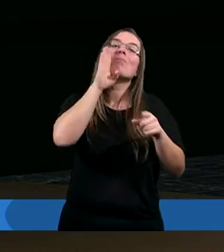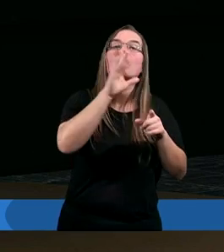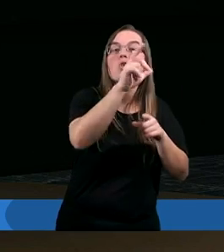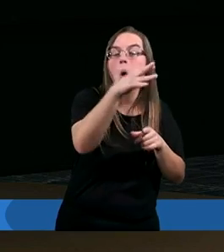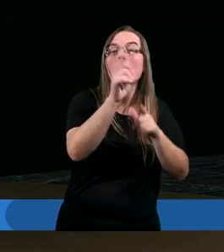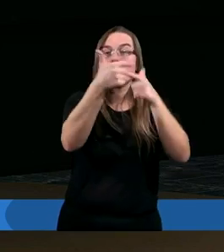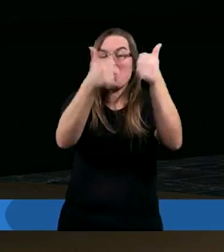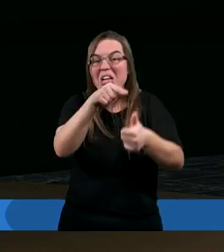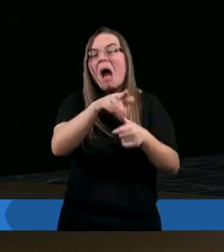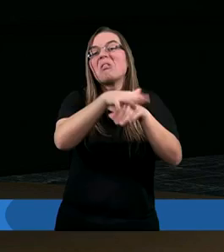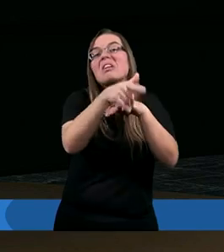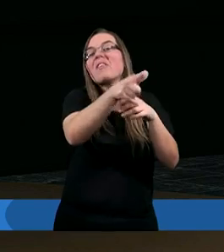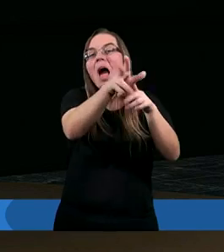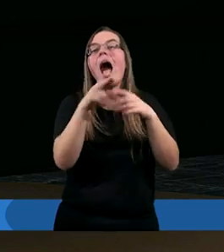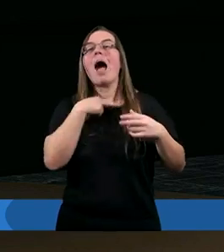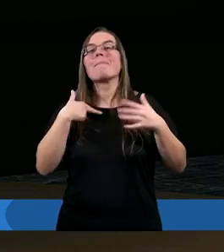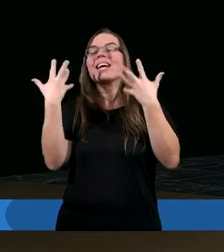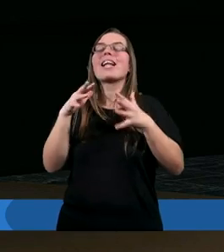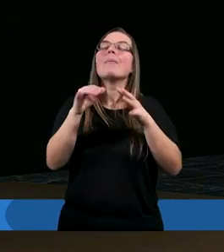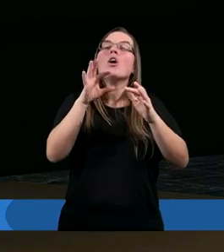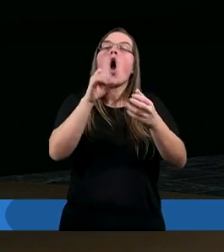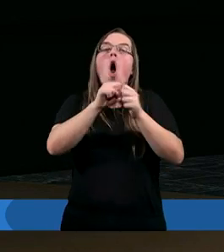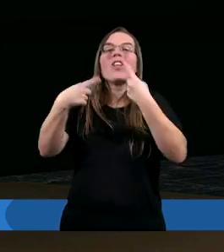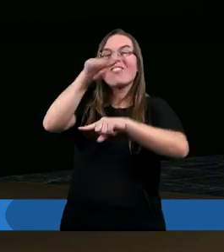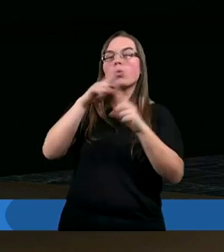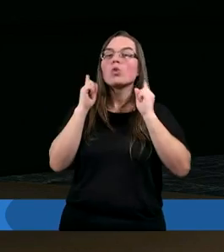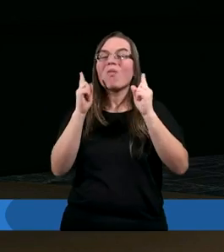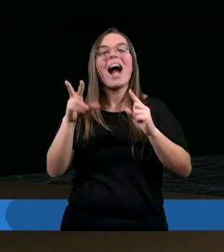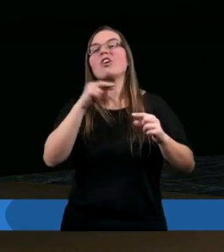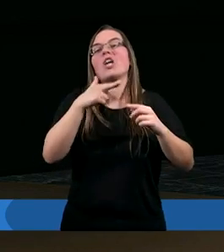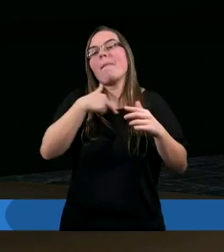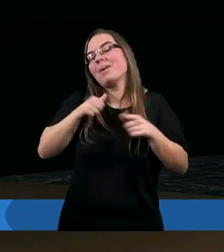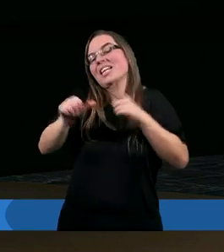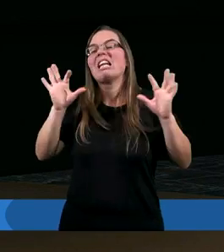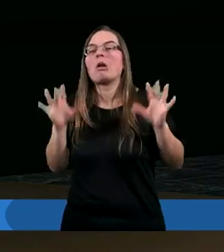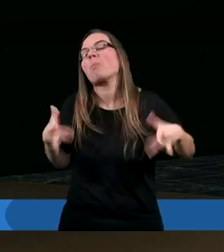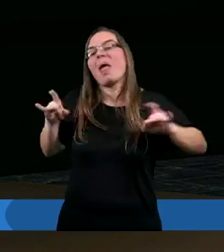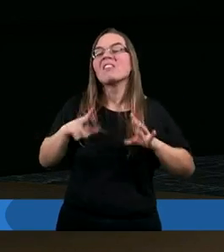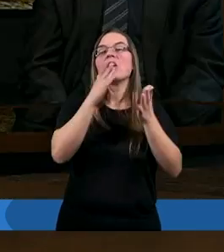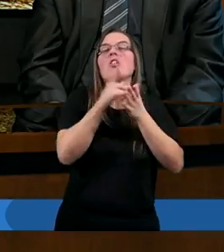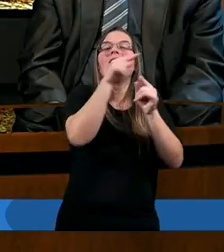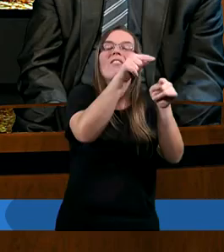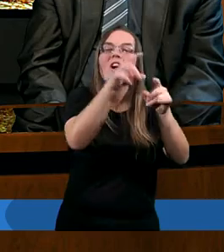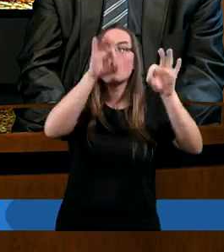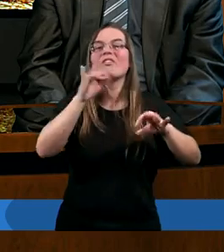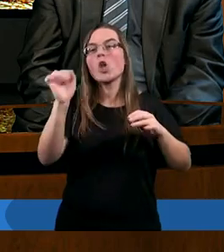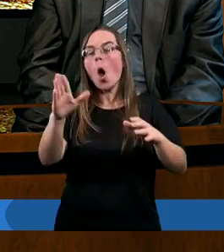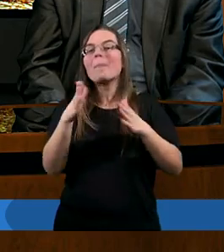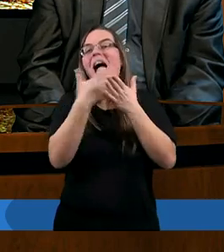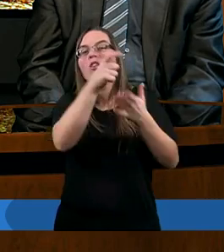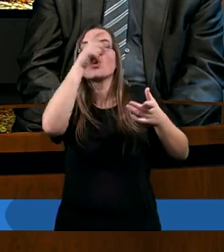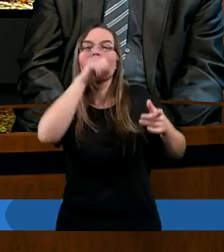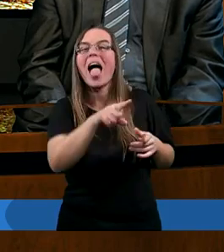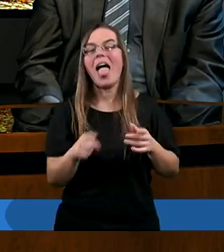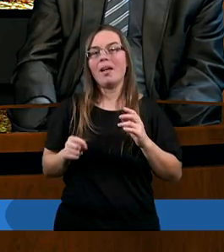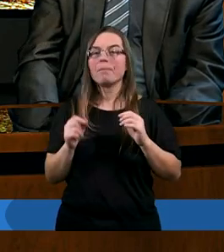żeby odsunąć od siebie możliwe, że własne wyrzuty sumienia wskazywali na grześność Joba. Tak. Albo lęk. Proszę bardzo.